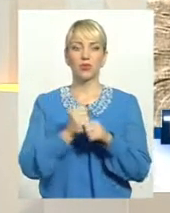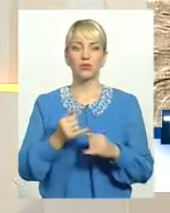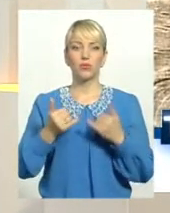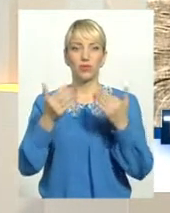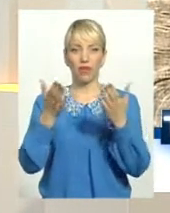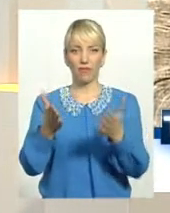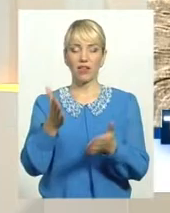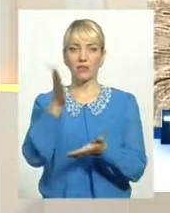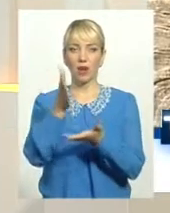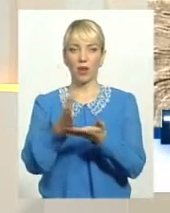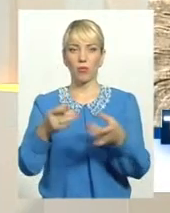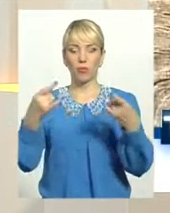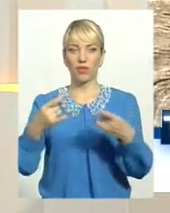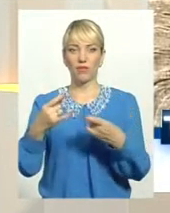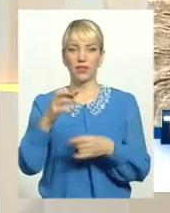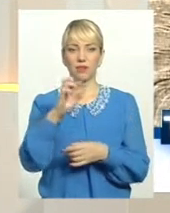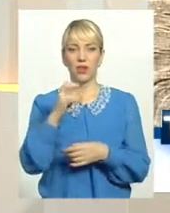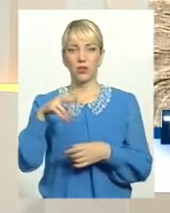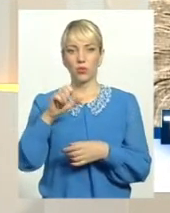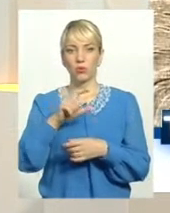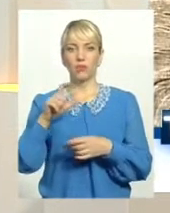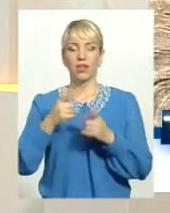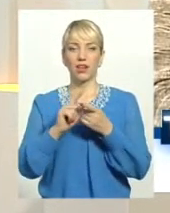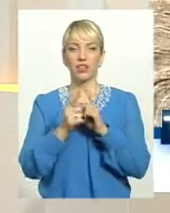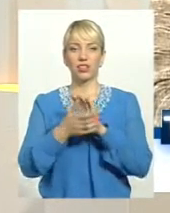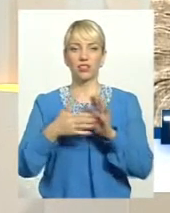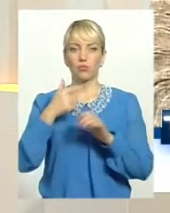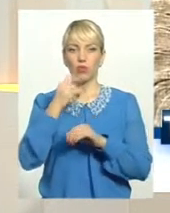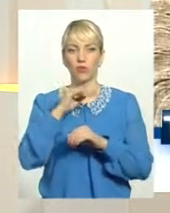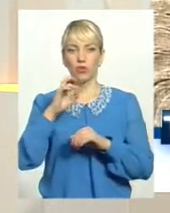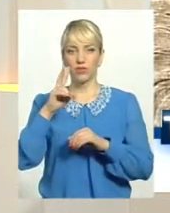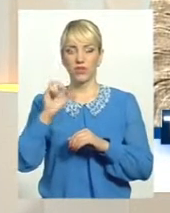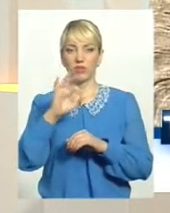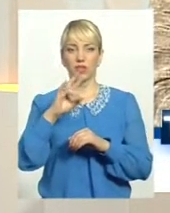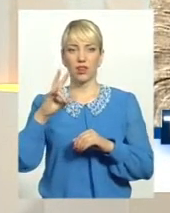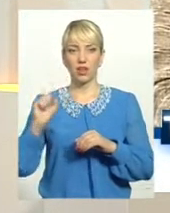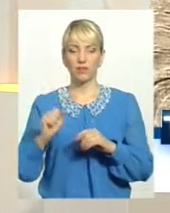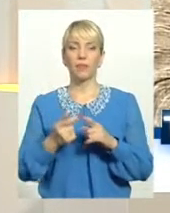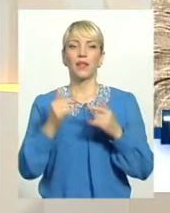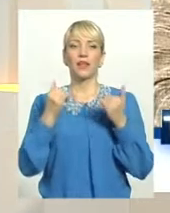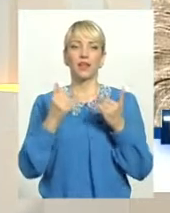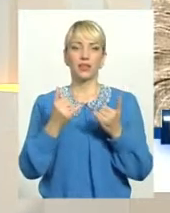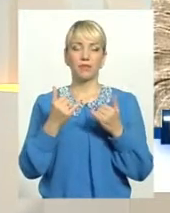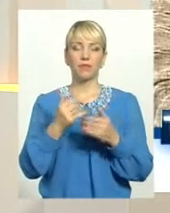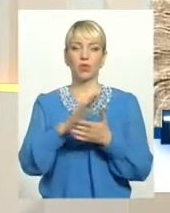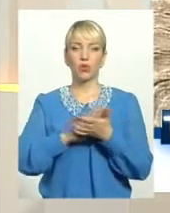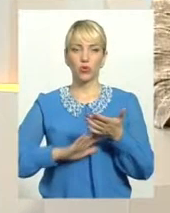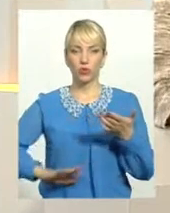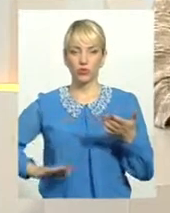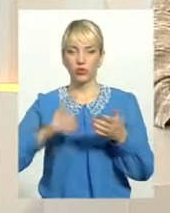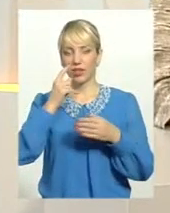вас у прямому ефірі. Я Анна Бендюх, переклад на жестову мову Оксани Фіновської. І впродовж